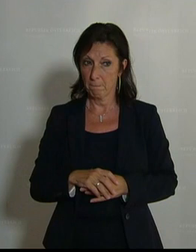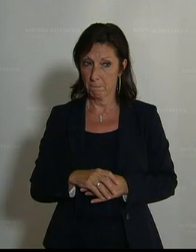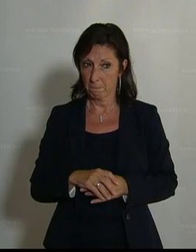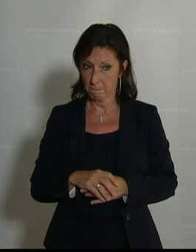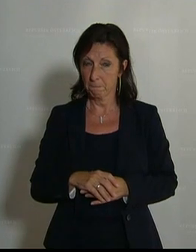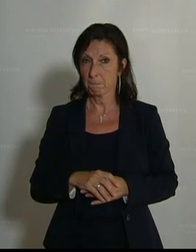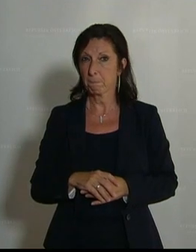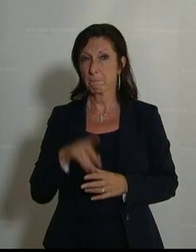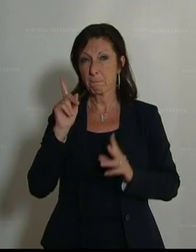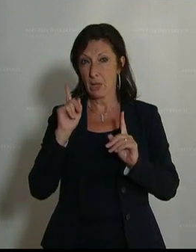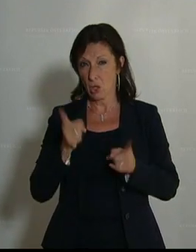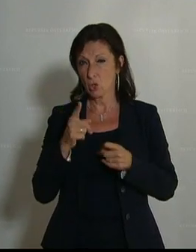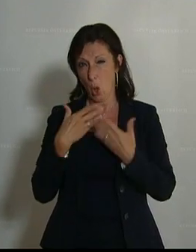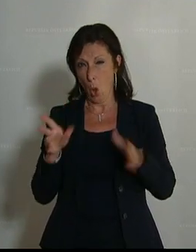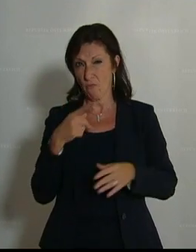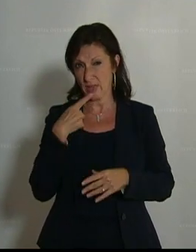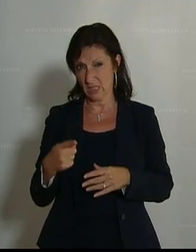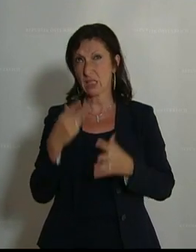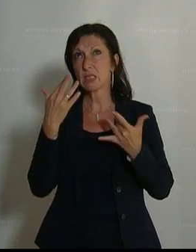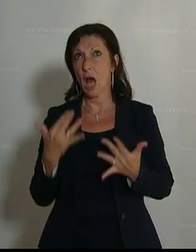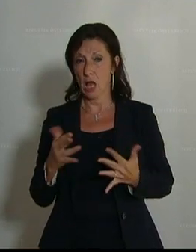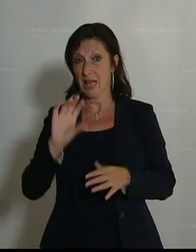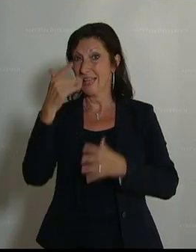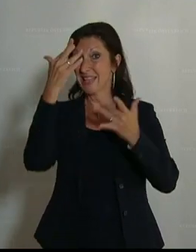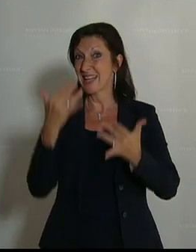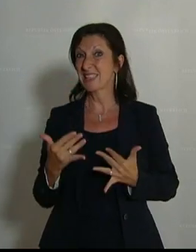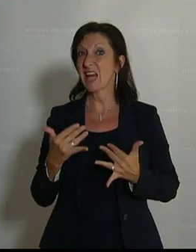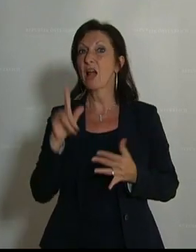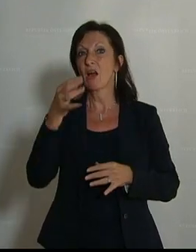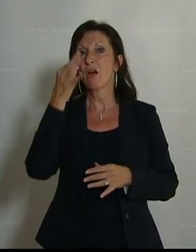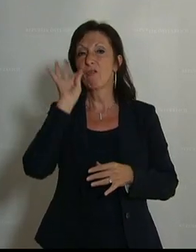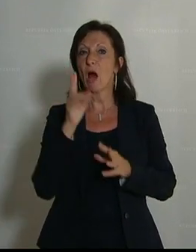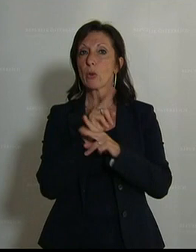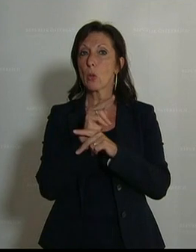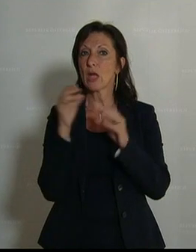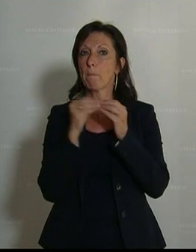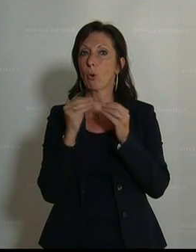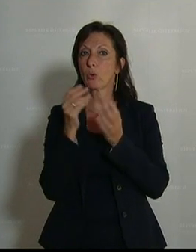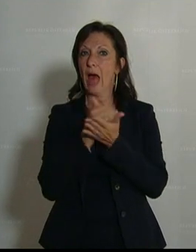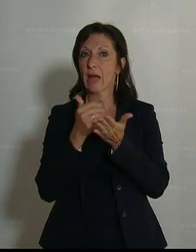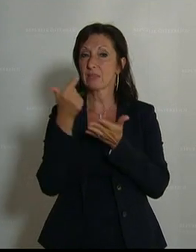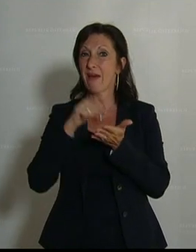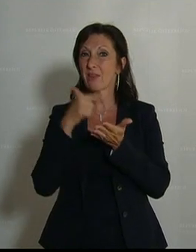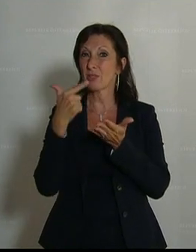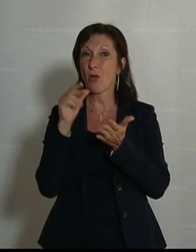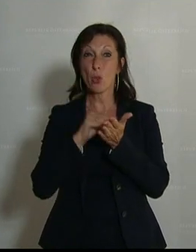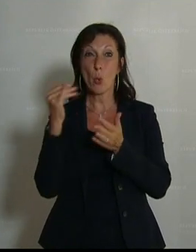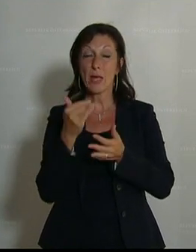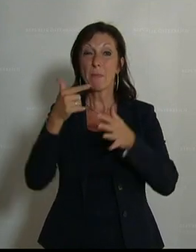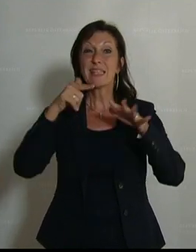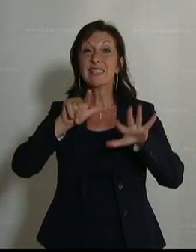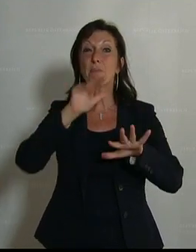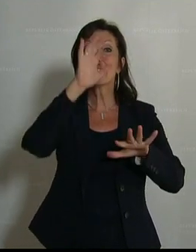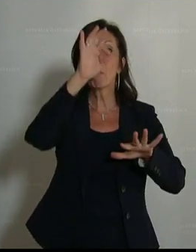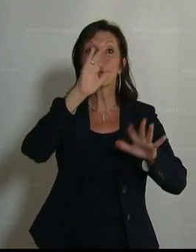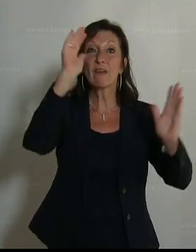Und auch wert, gehört zu werden. Die erste Zahl, das Bruttereinkommen von Frauen in Österreich, liegt auch im Jahr 2020 noch immer 17 Prozent